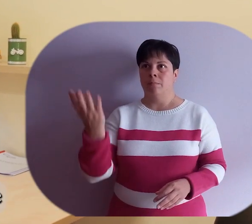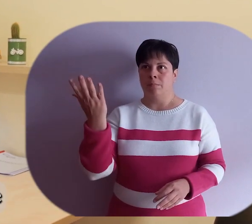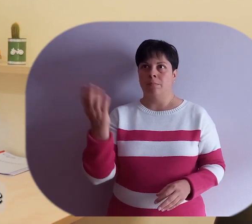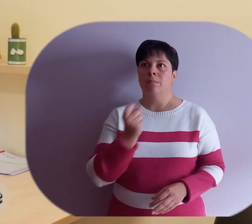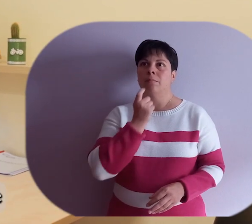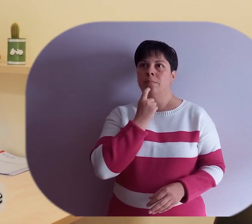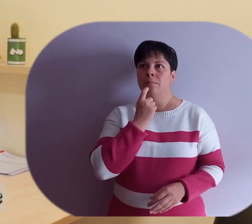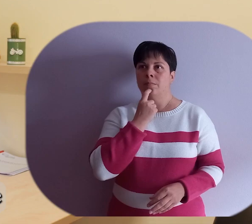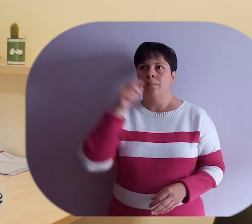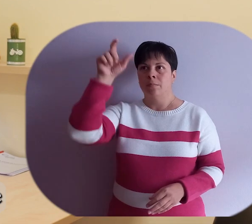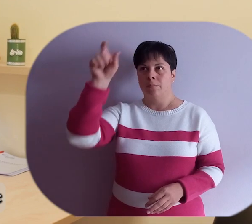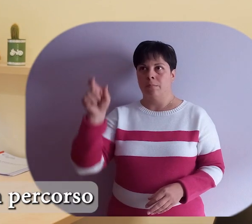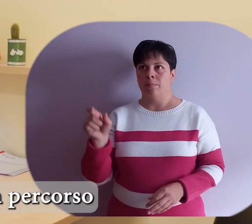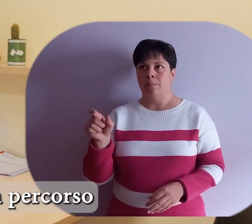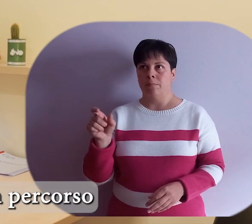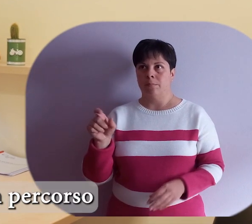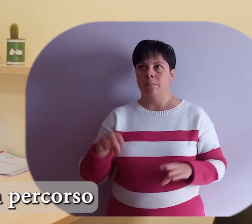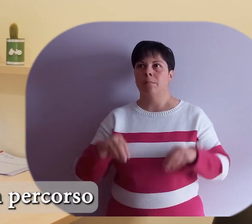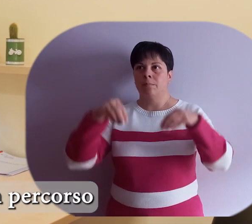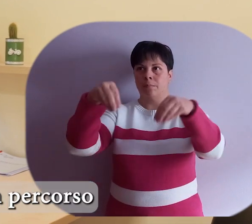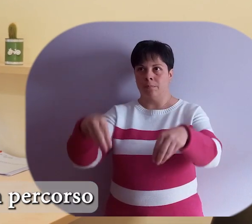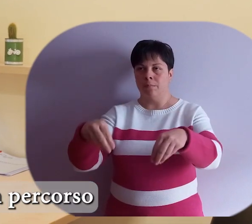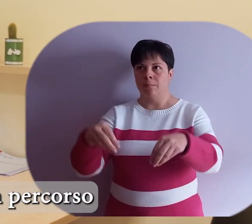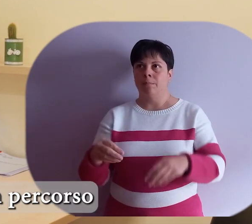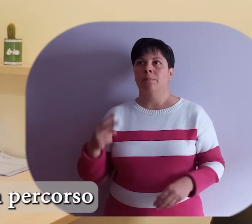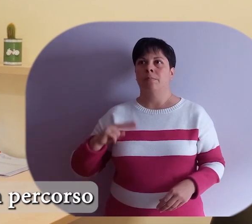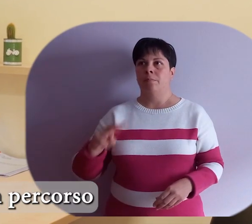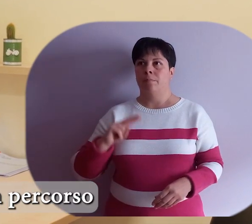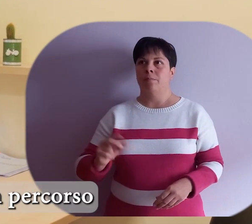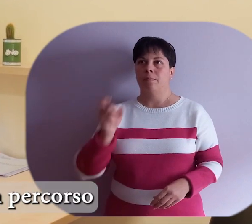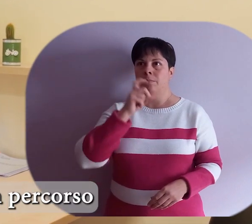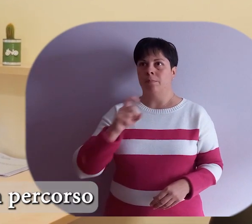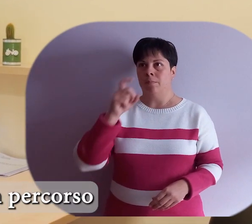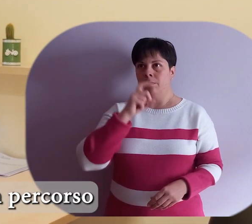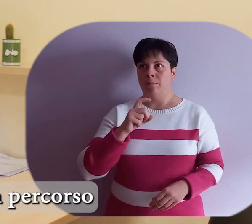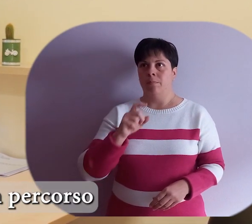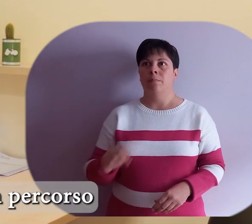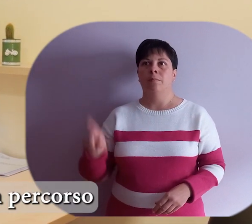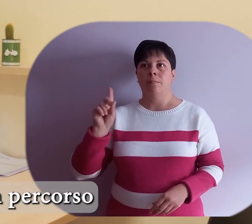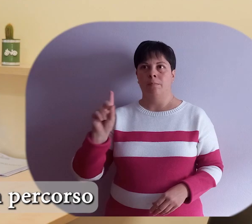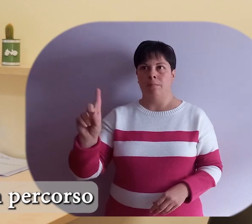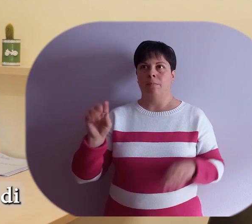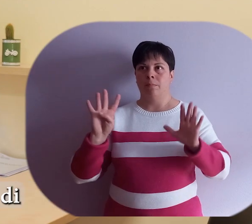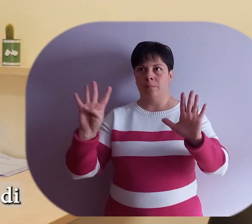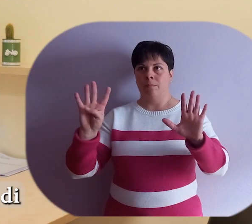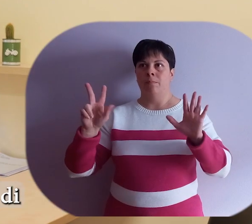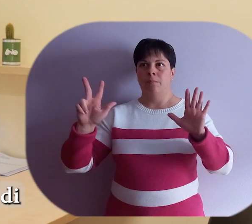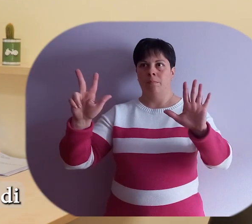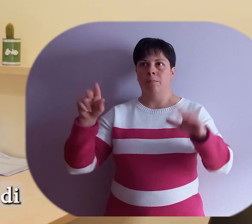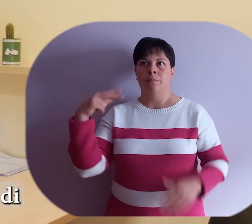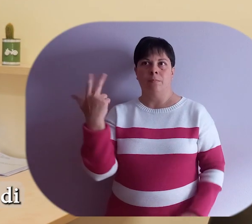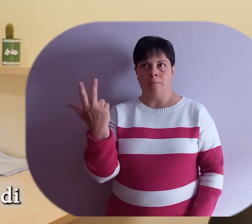esperienze in divenire di questi anni, verrà attivato un percorso, un